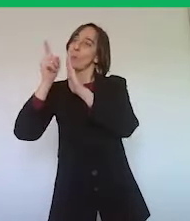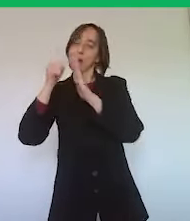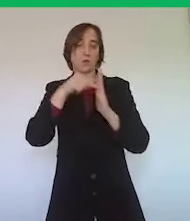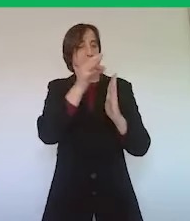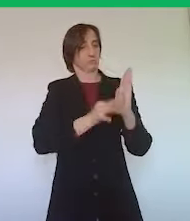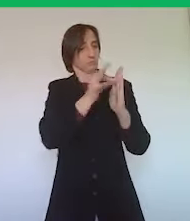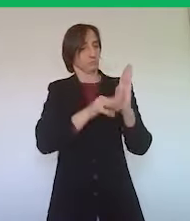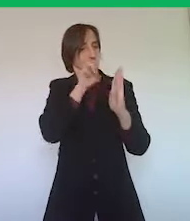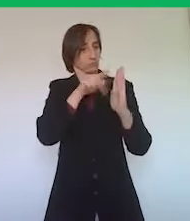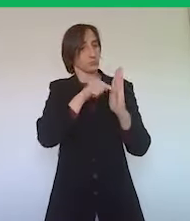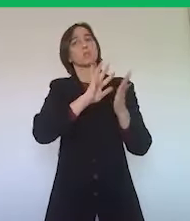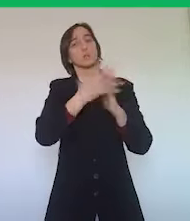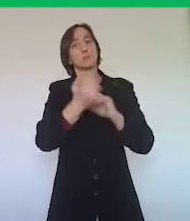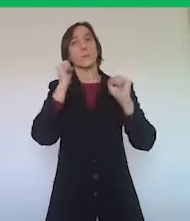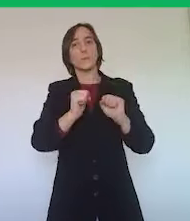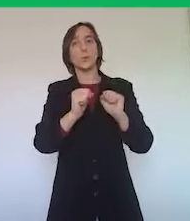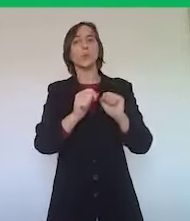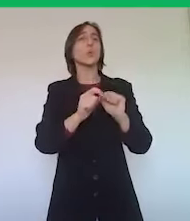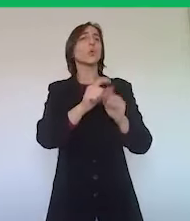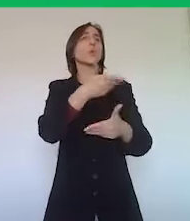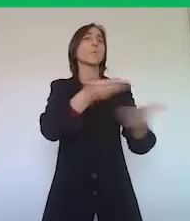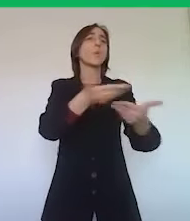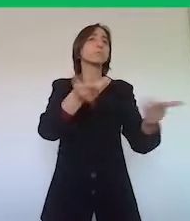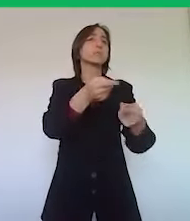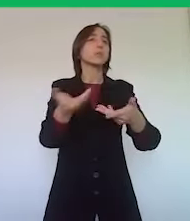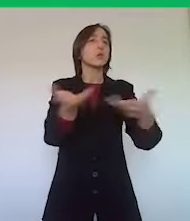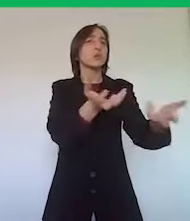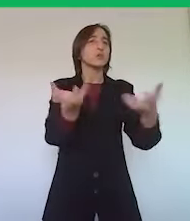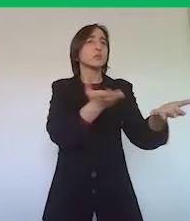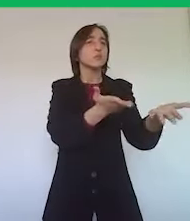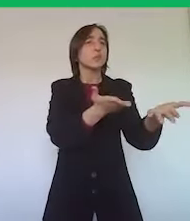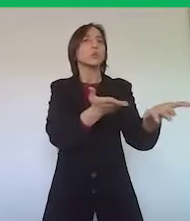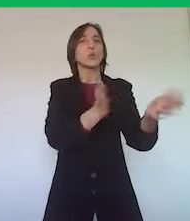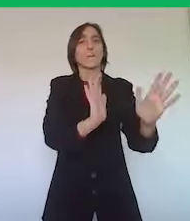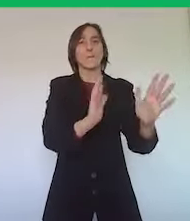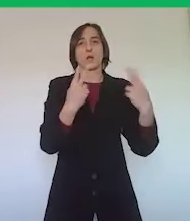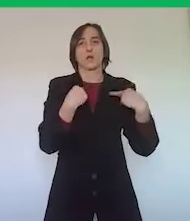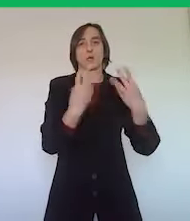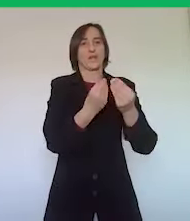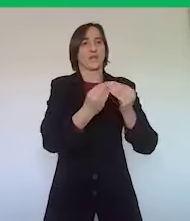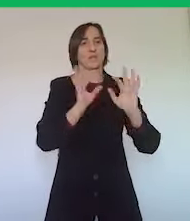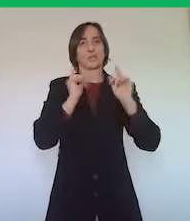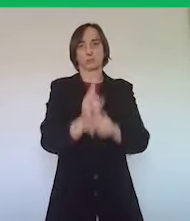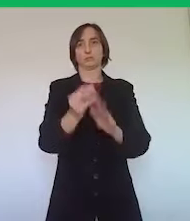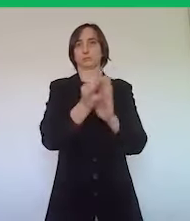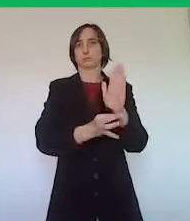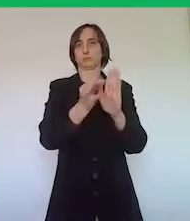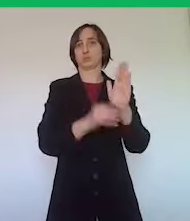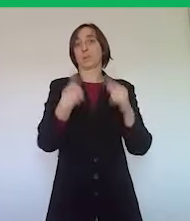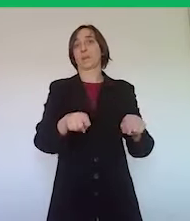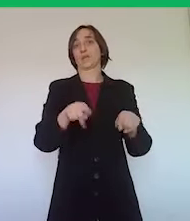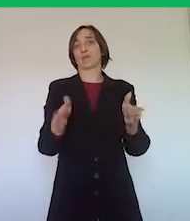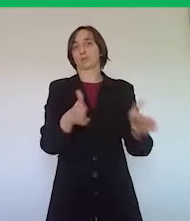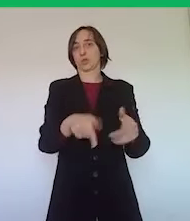anche in condizioni di convivenza con il virus. Per quanto riguarda i bed and breakfast, che è la domanda più